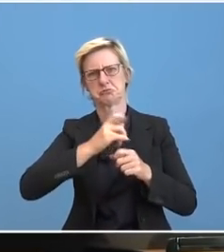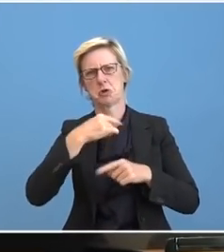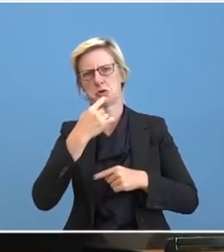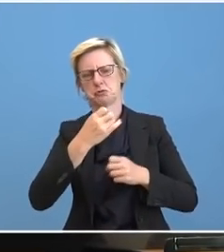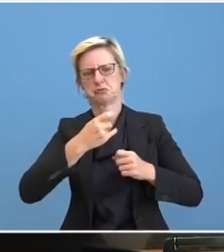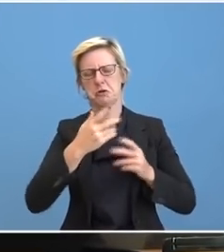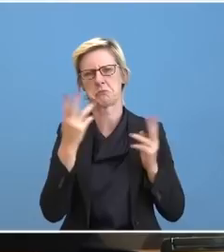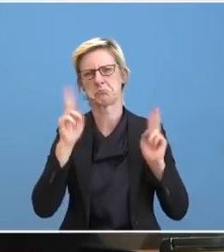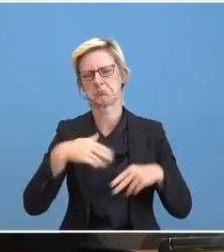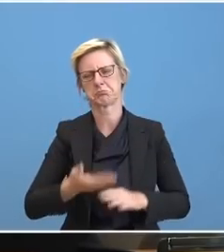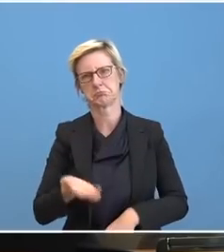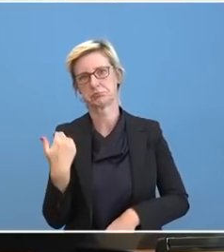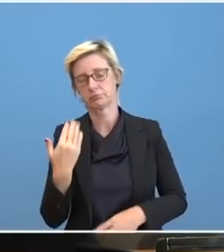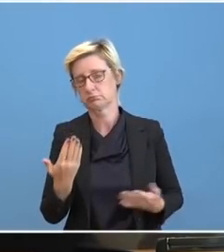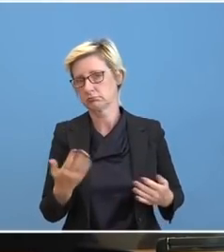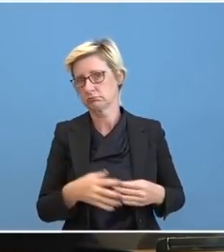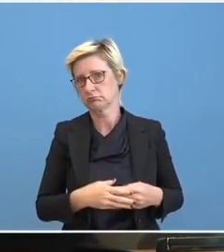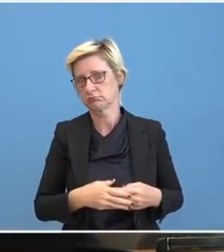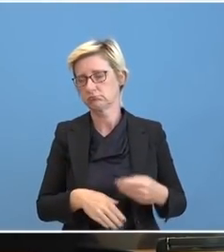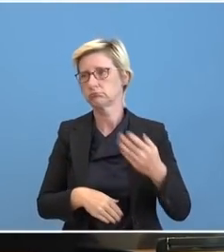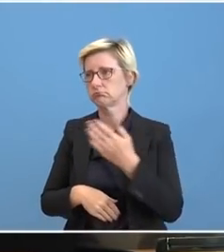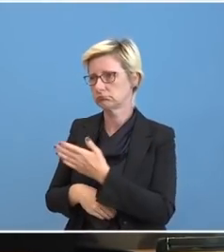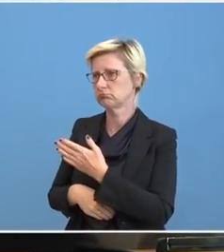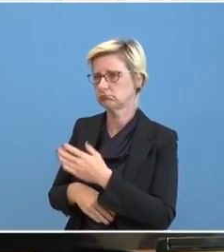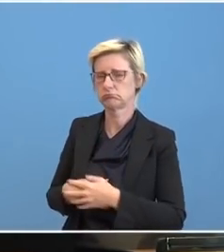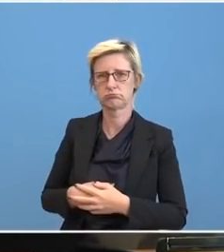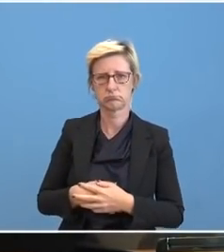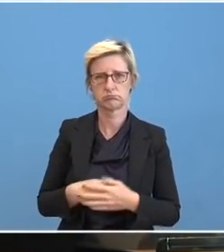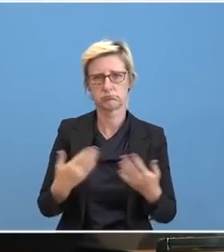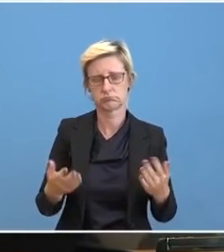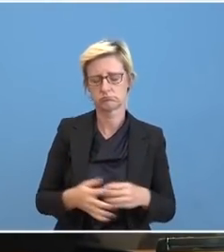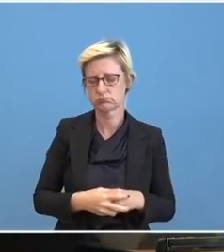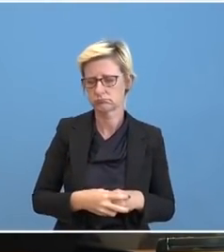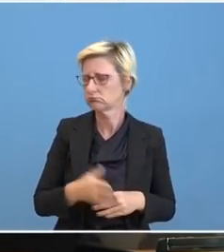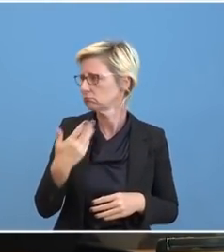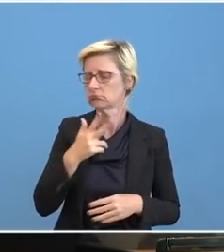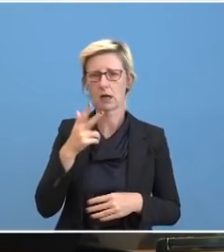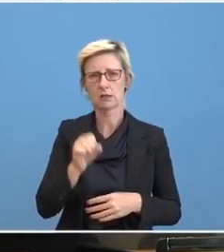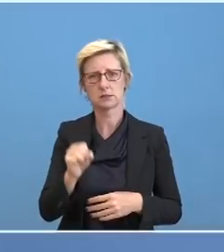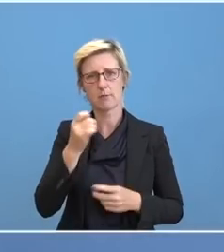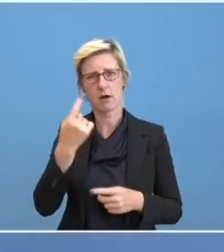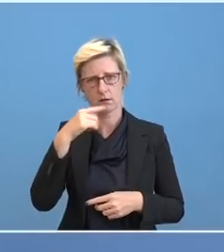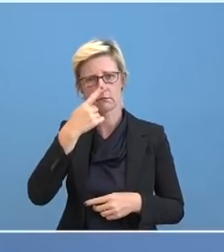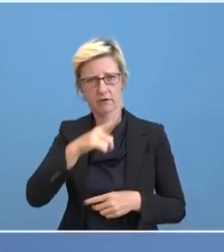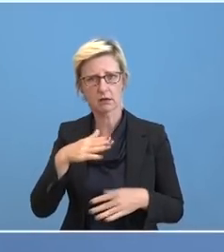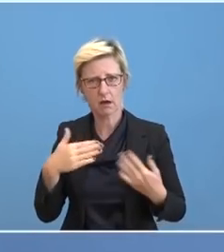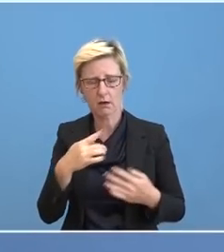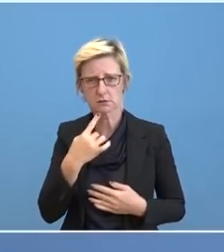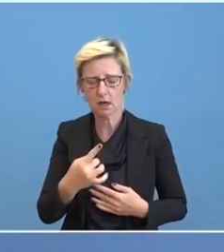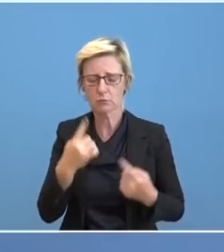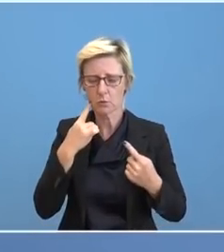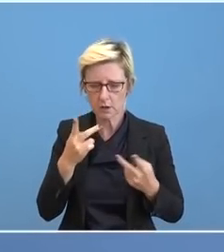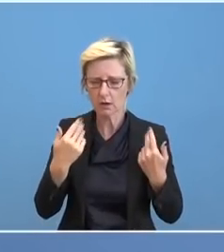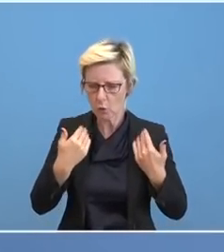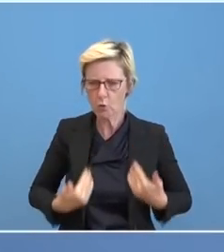Also ich glaube, ich würde in diesem Fall einfach sagen, letzteres. Wir haben, ich glaube, Herr Seibert hat das auch am Freitag ausgeführt. Es geht in der jetzigen